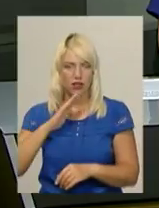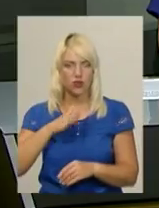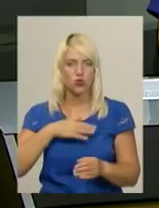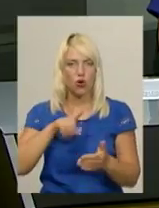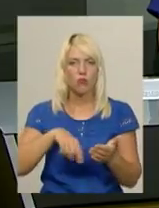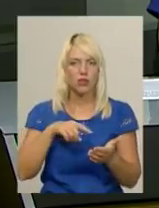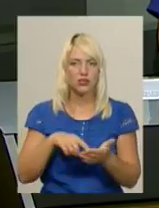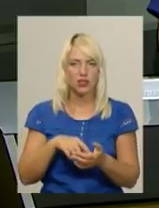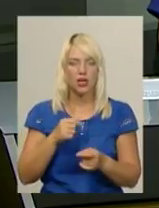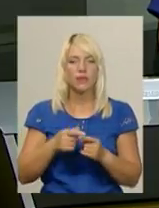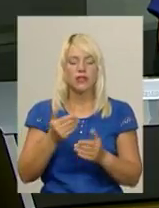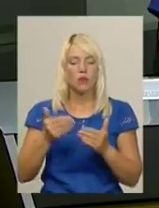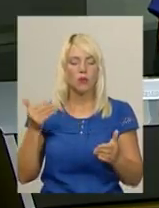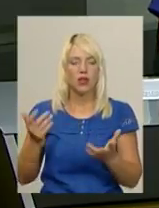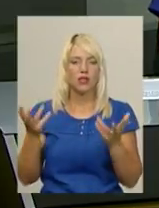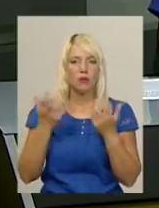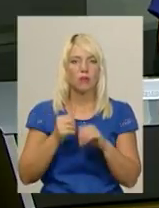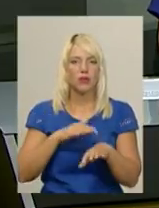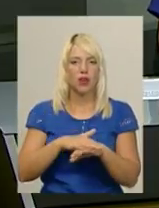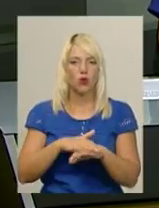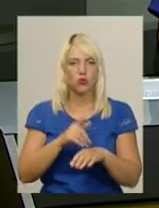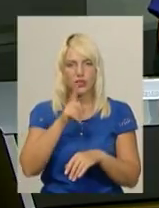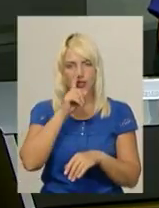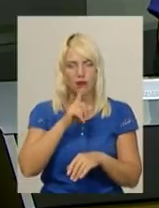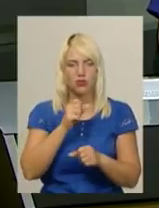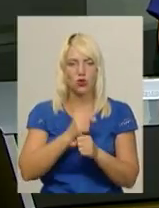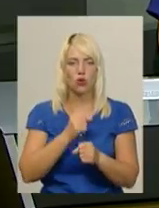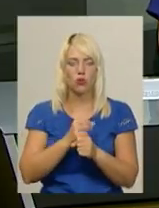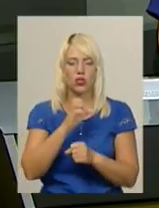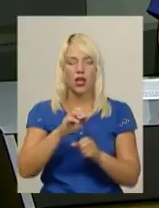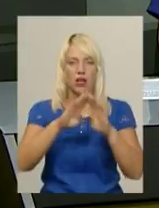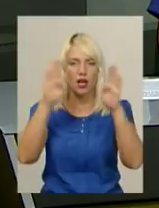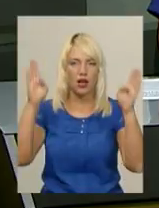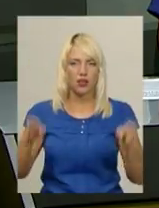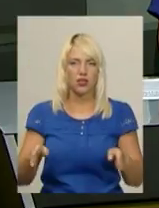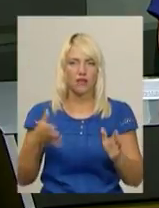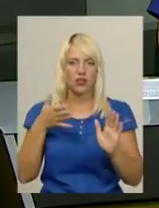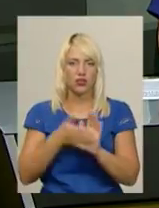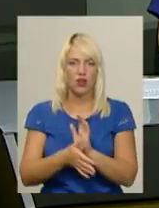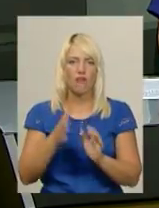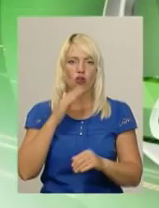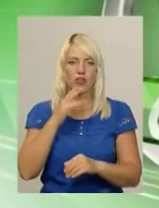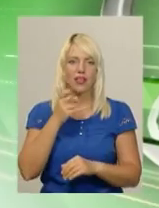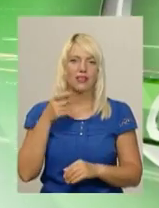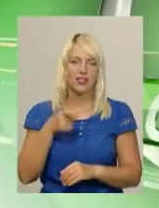Як каже Василь Новачок, за попередніми підрахунками, за місяць роботи арки витрачатиме води на тисячу гривень.